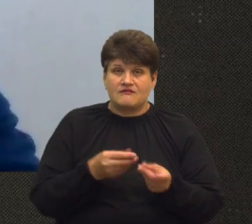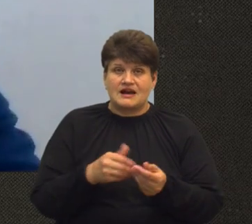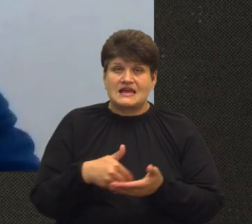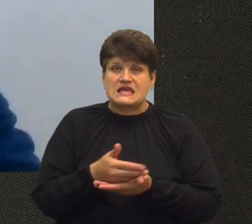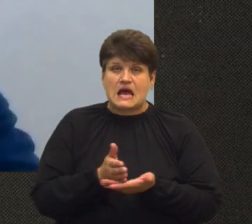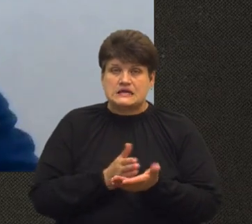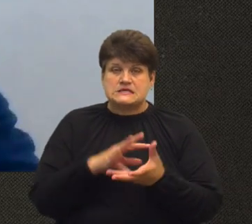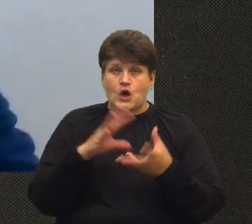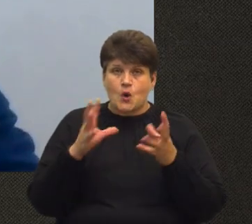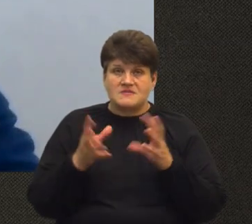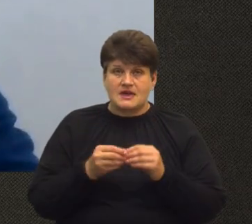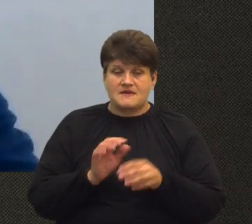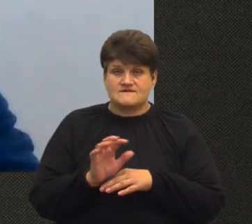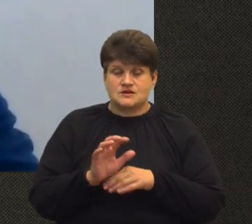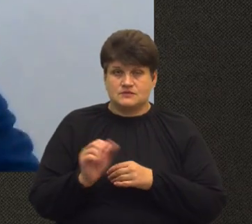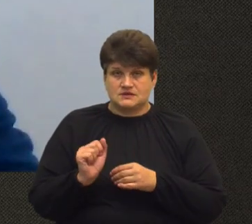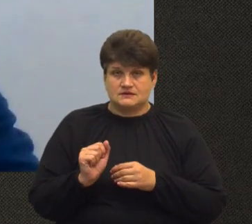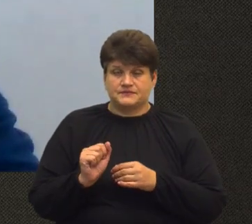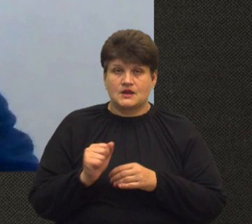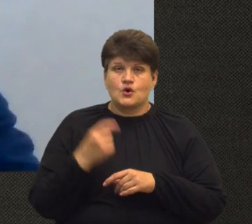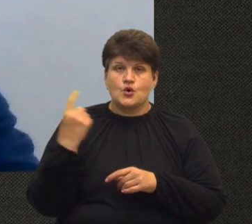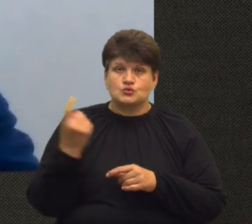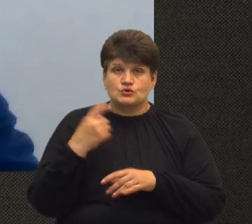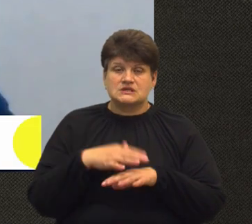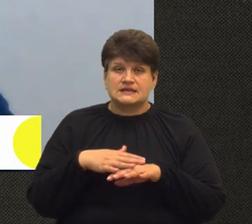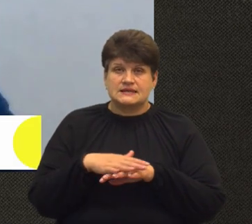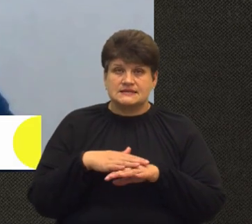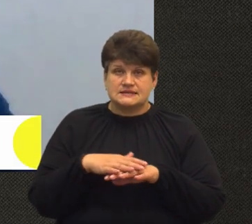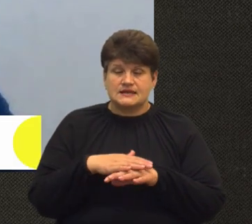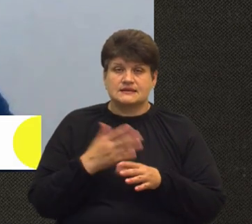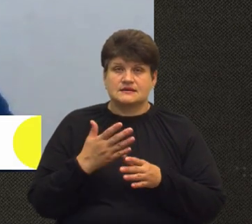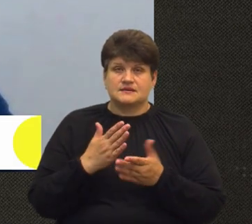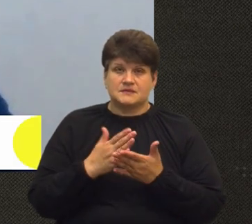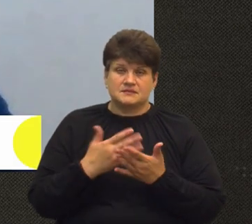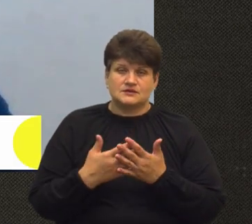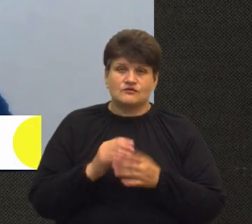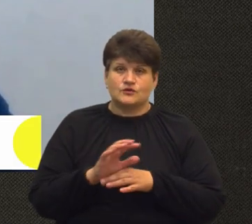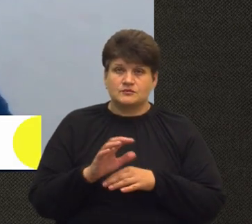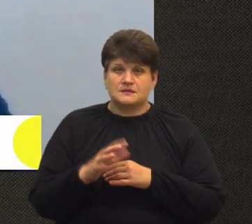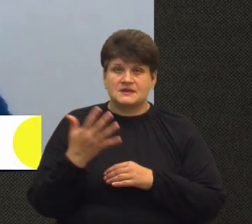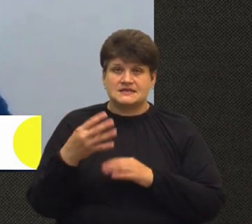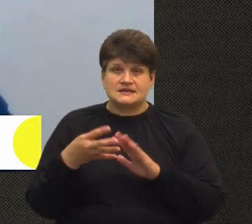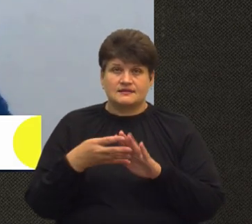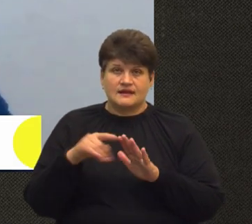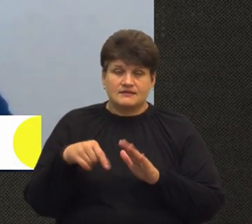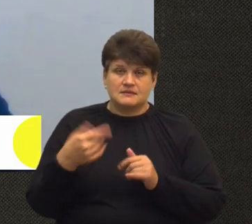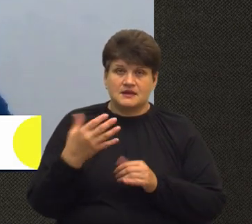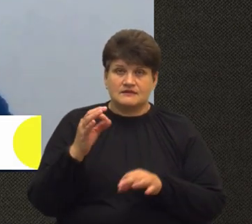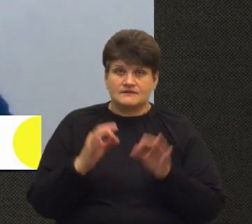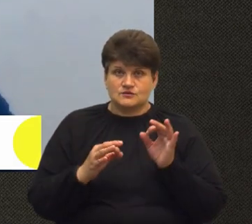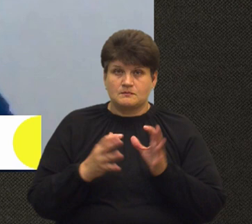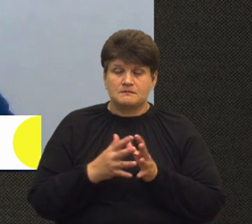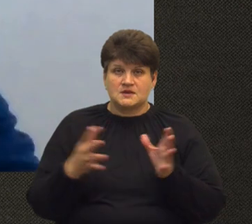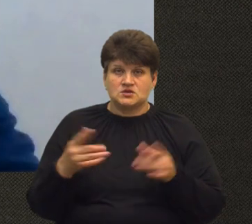Господарство населення, виробництво молока сягає в Україні 59,5%, тобто більше